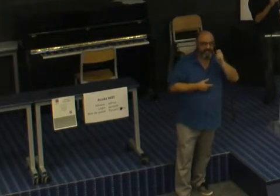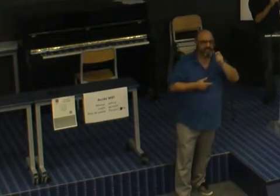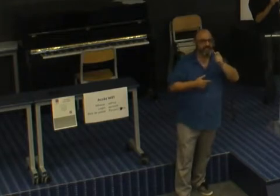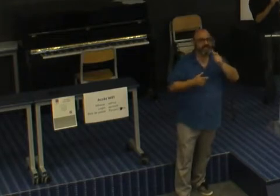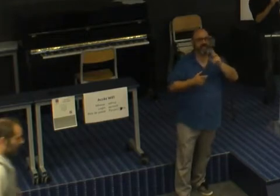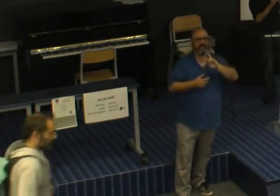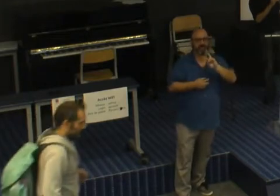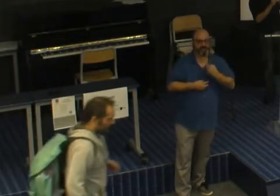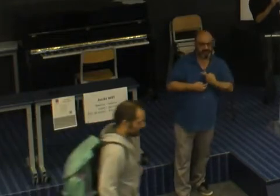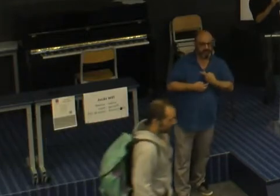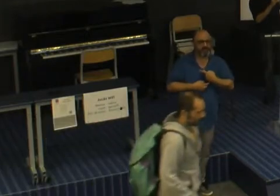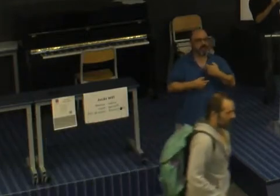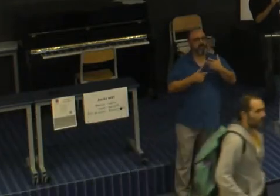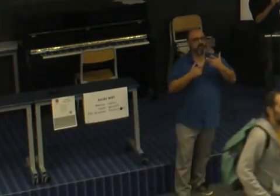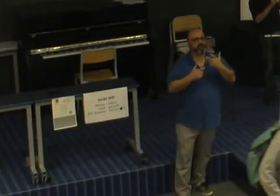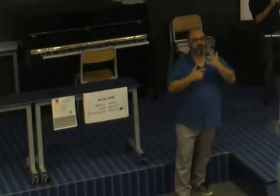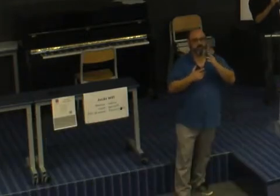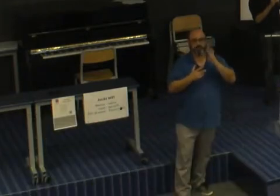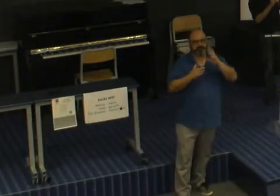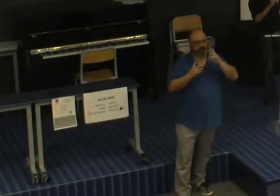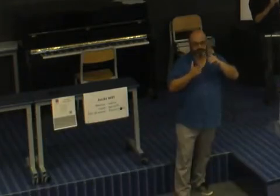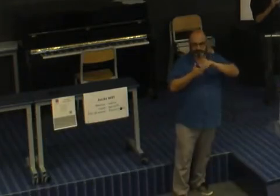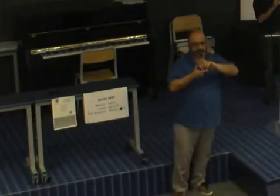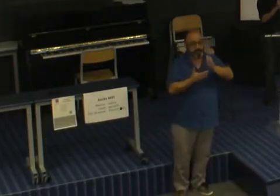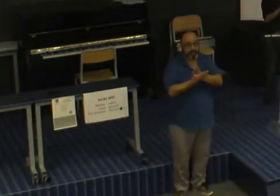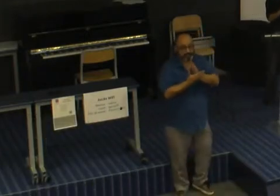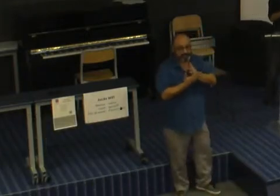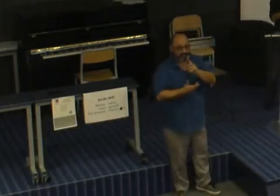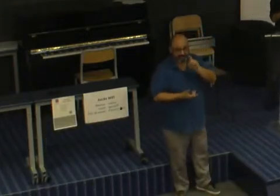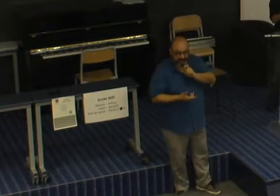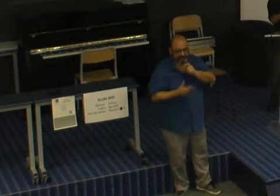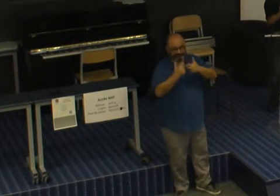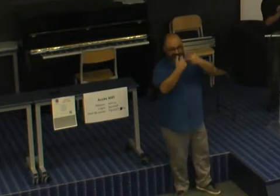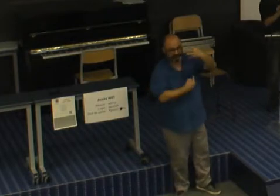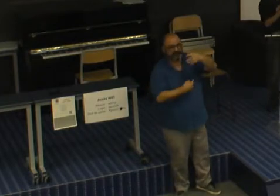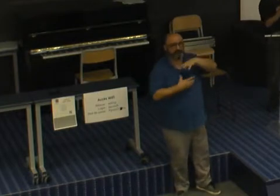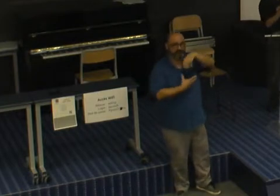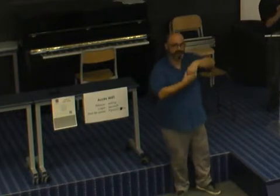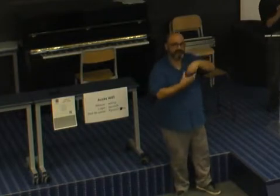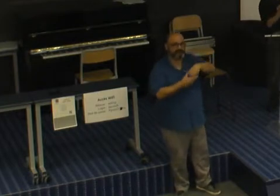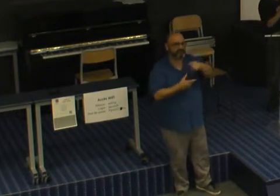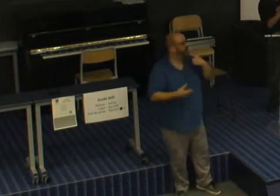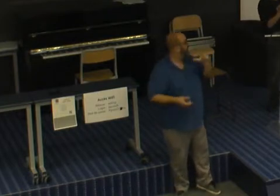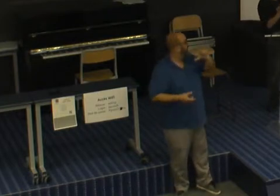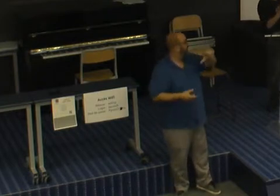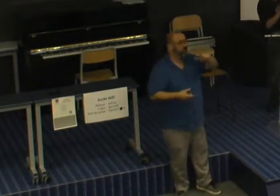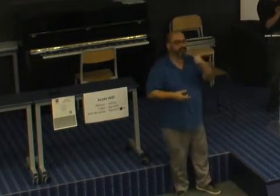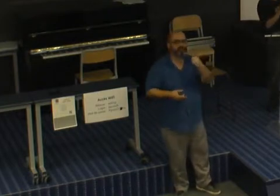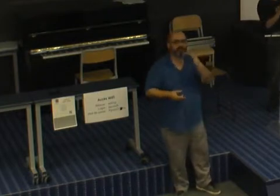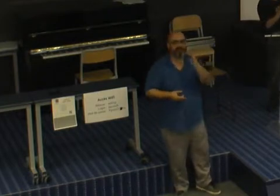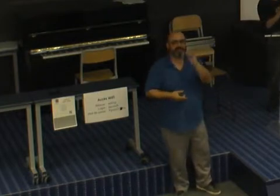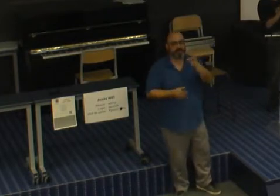bérisexuels, transsexual, queers and intersexual, donc, bon, c'est l'acronyme qui est retenu aujourd'hui pour retenir toutes les